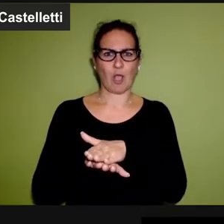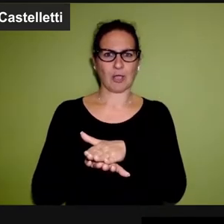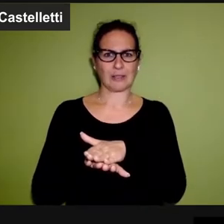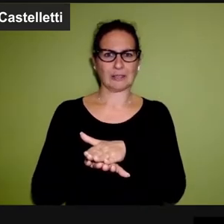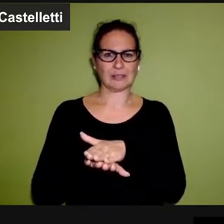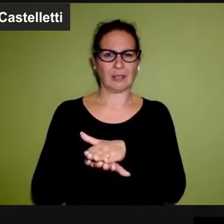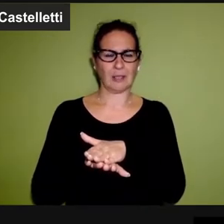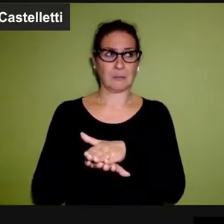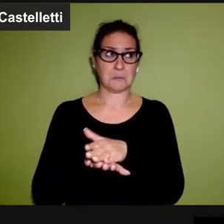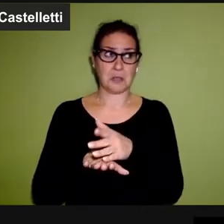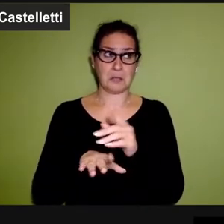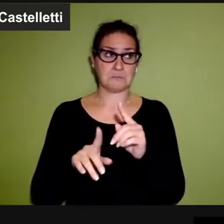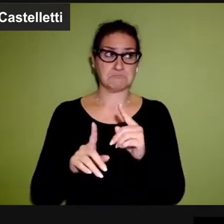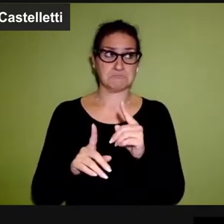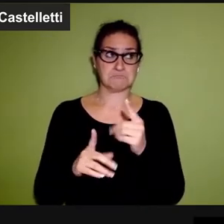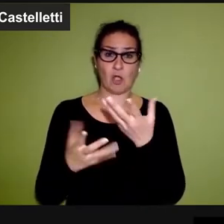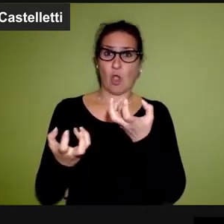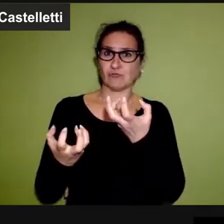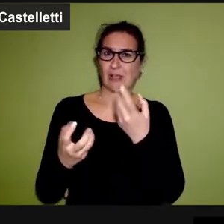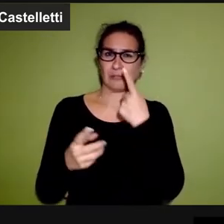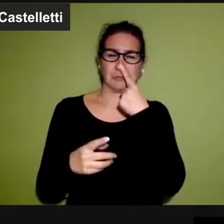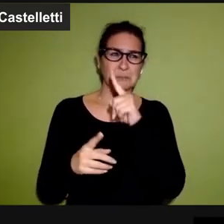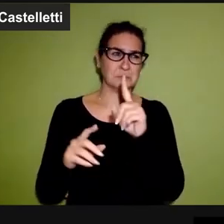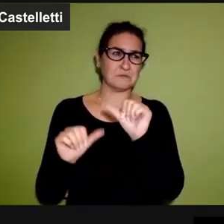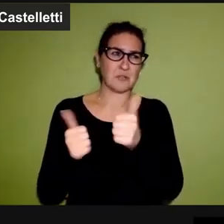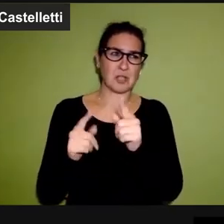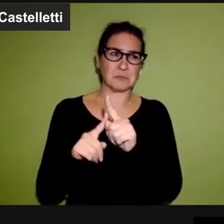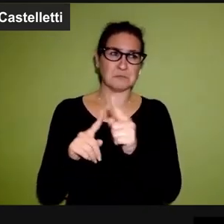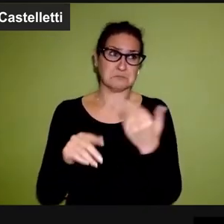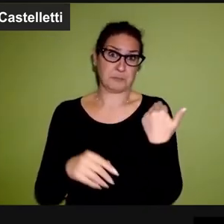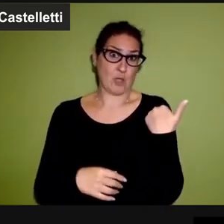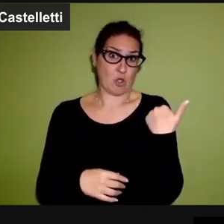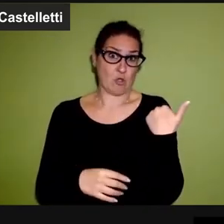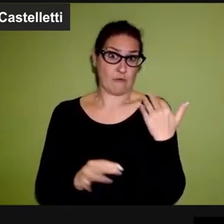concepita fino a non molto tempo fa.